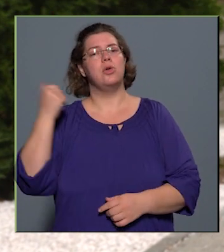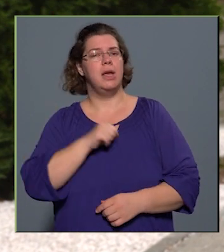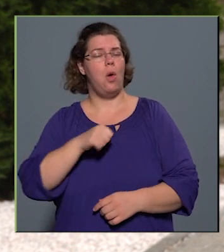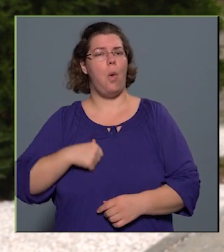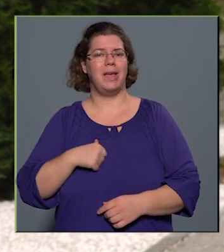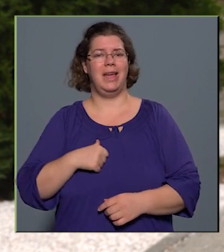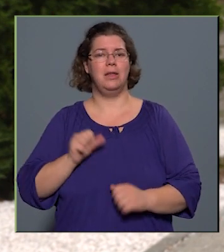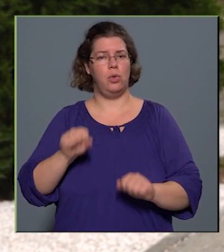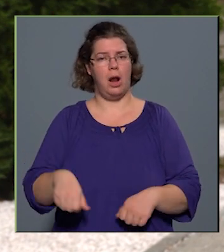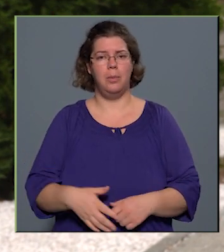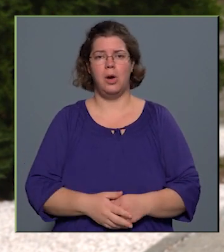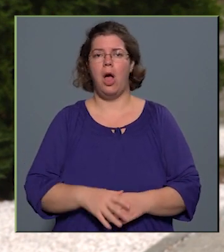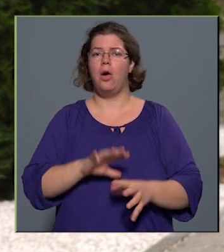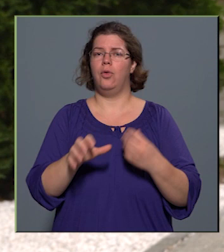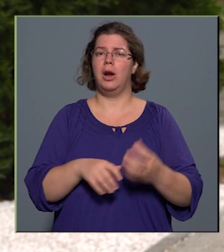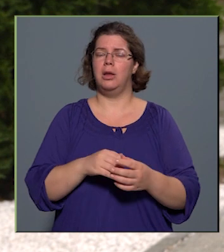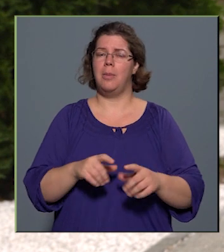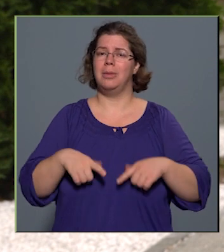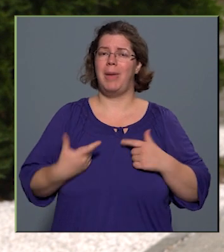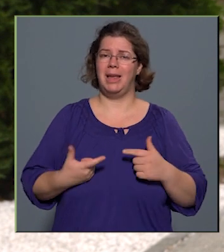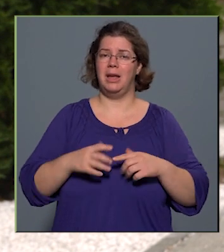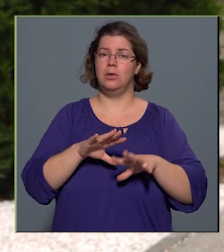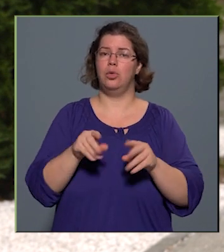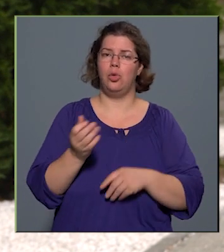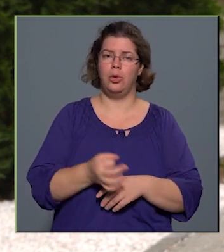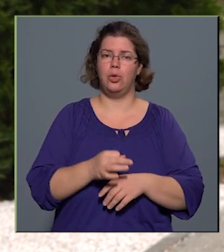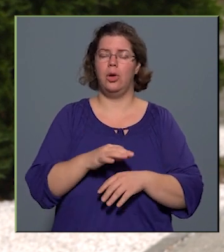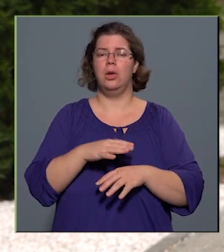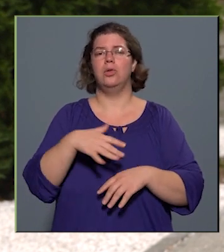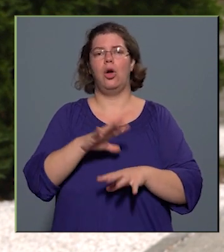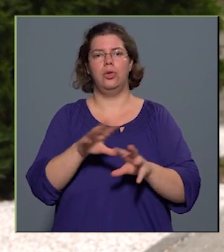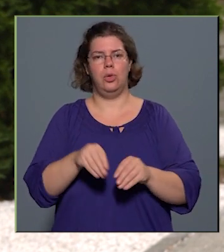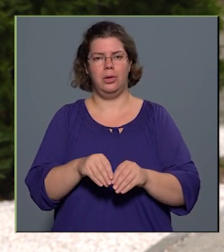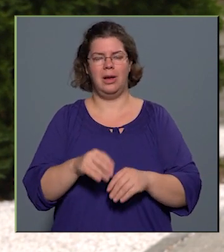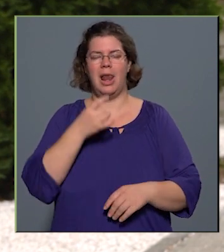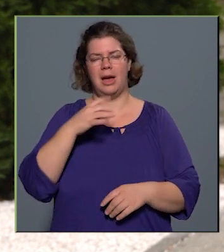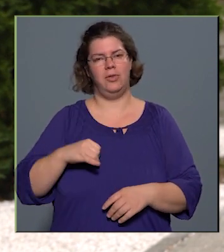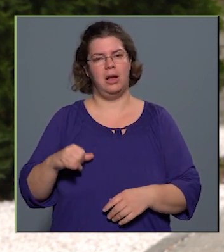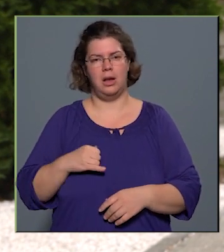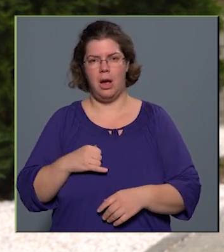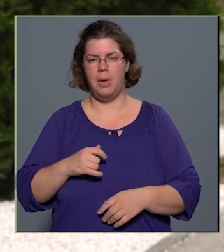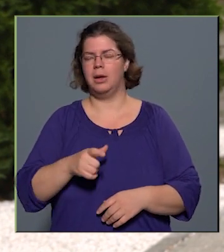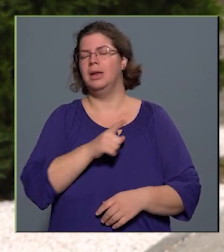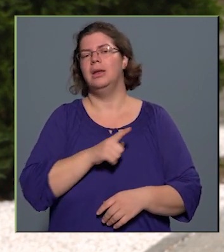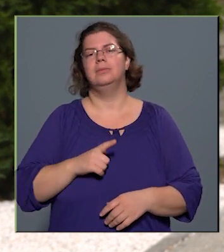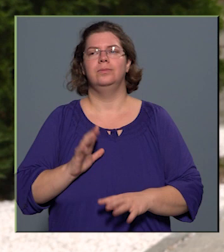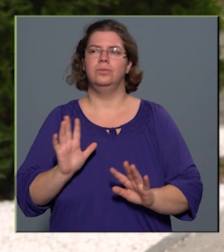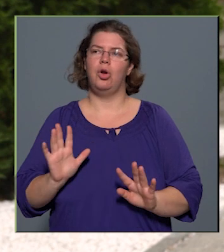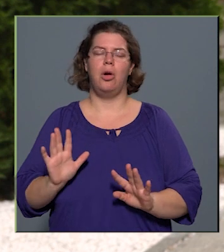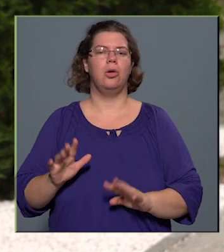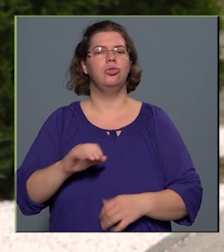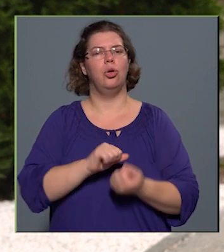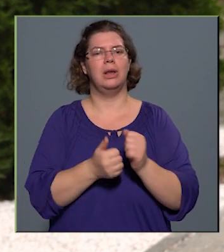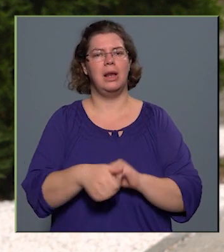a forradalmat megélt szülőktől, nagyszülőktől, a legfiatalabbak pedig inkább csak történelem könyvekből